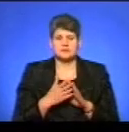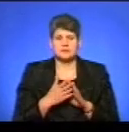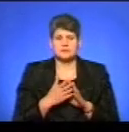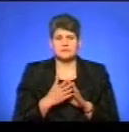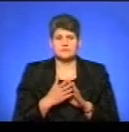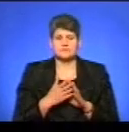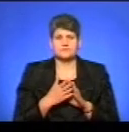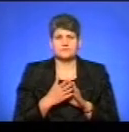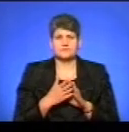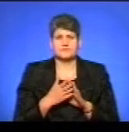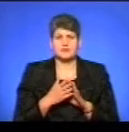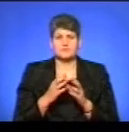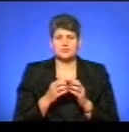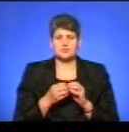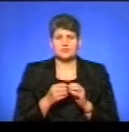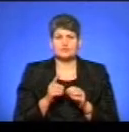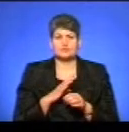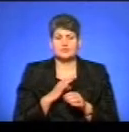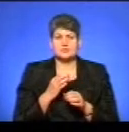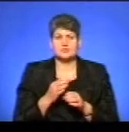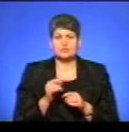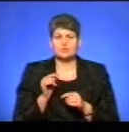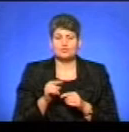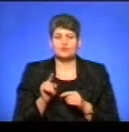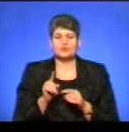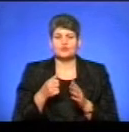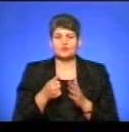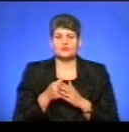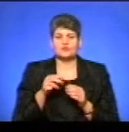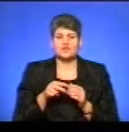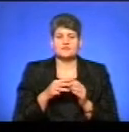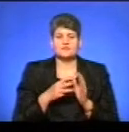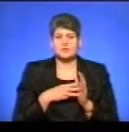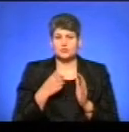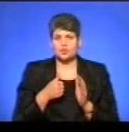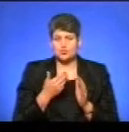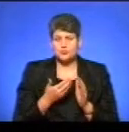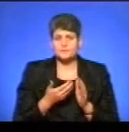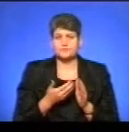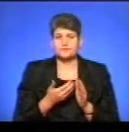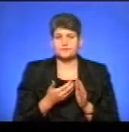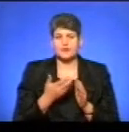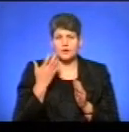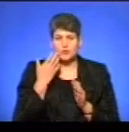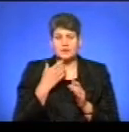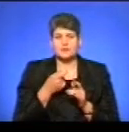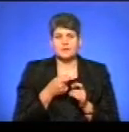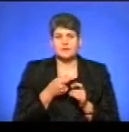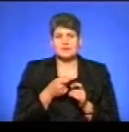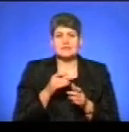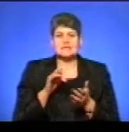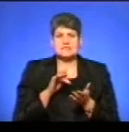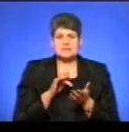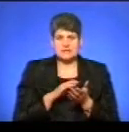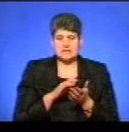так дещо підсумую це, що було сказано. Тому що до 2018 року, коли доводиться централізовано